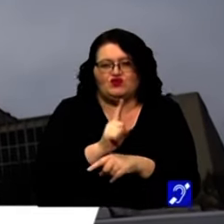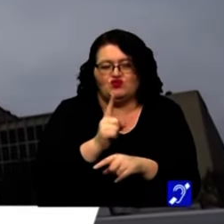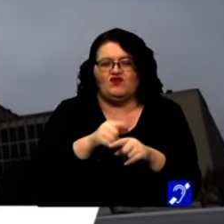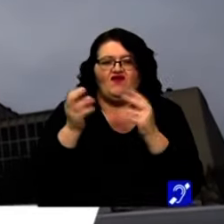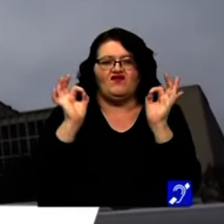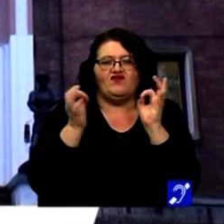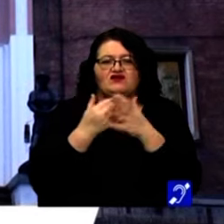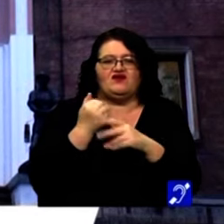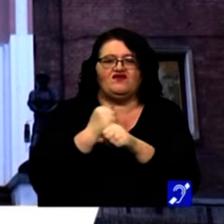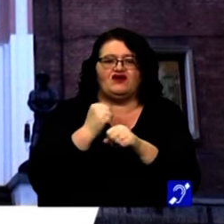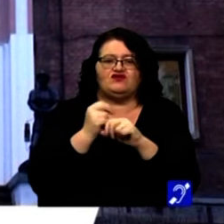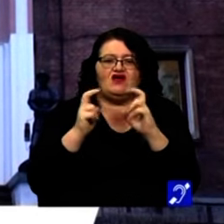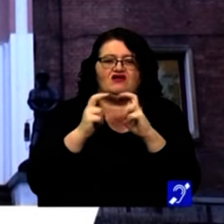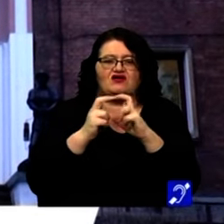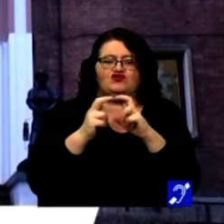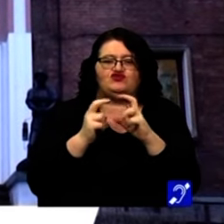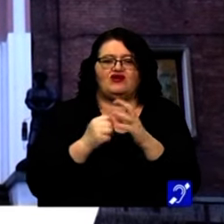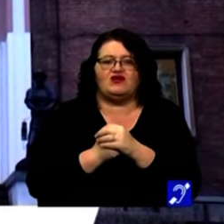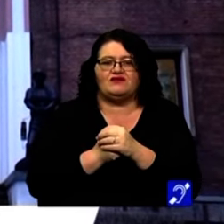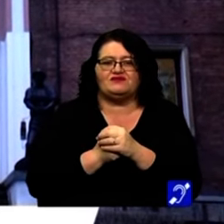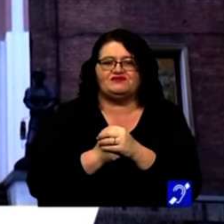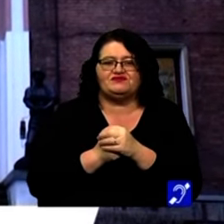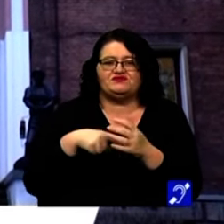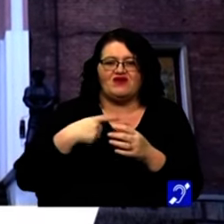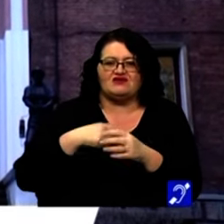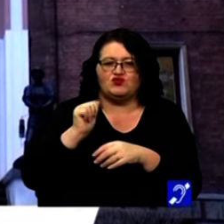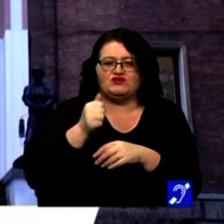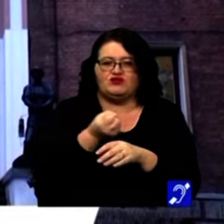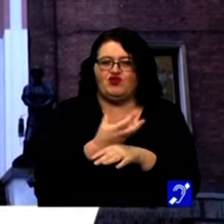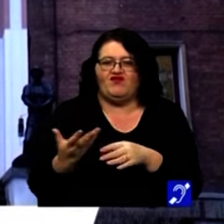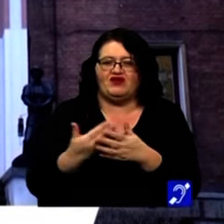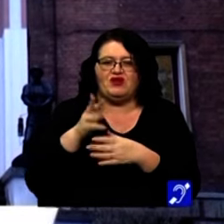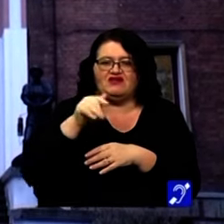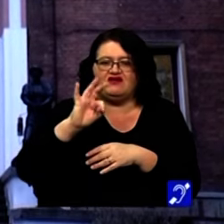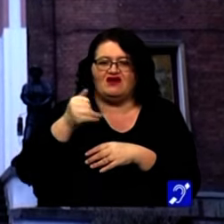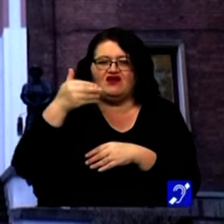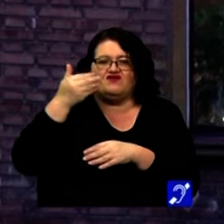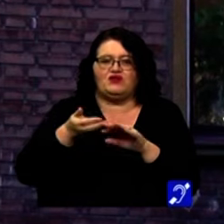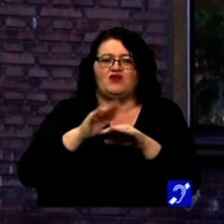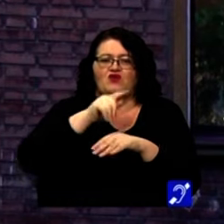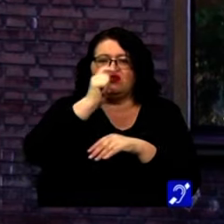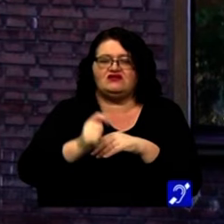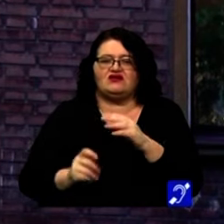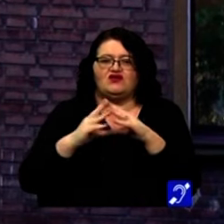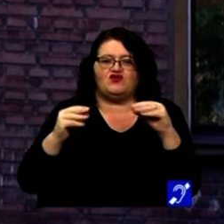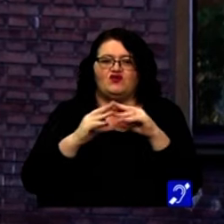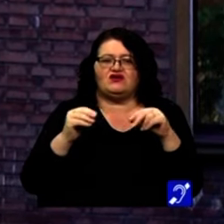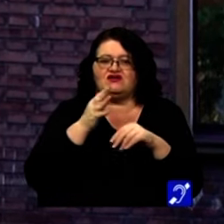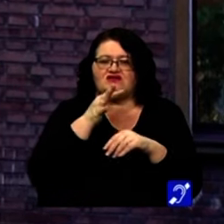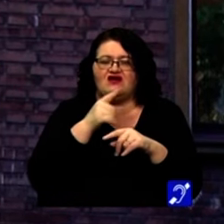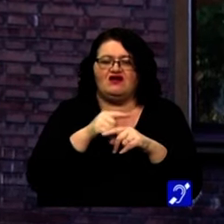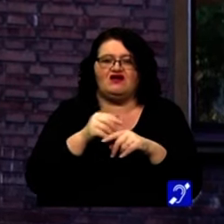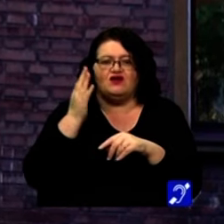în motivare pentru că produce energiei electrice. Există 11 oferte pentru Mintia de la firme din mai multe țări, precum România, Israel,